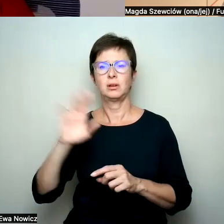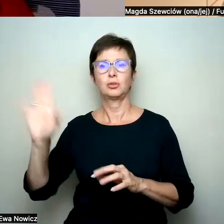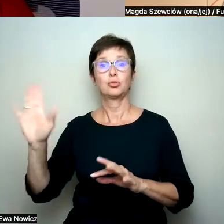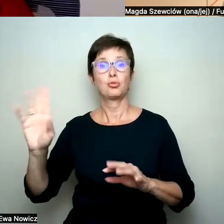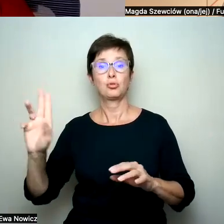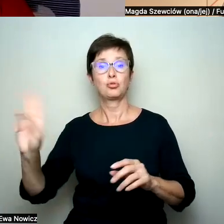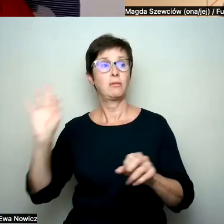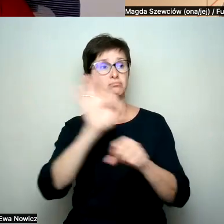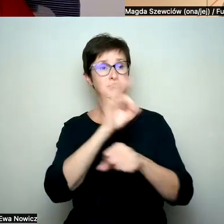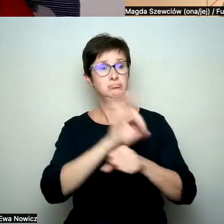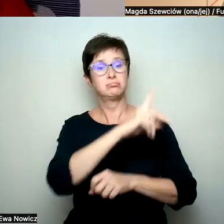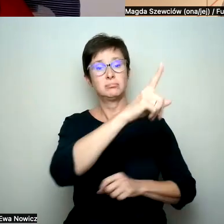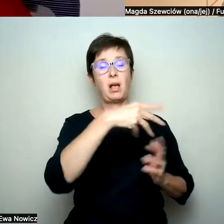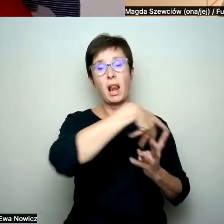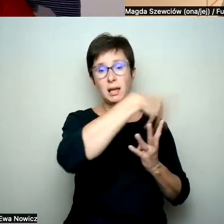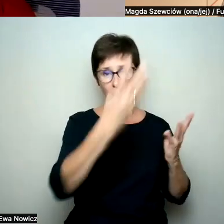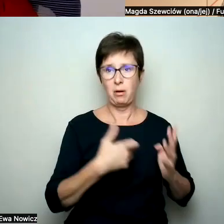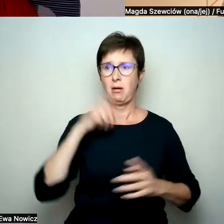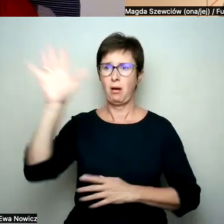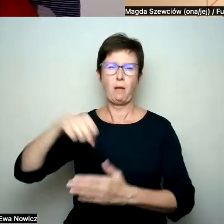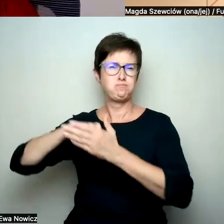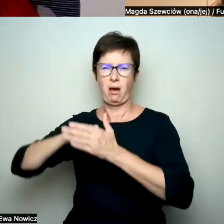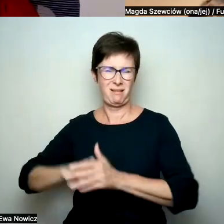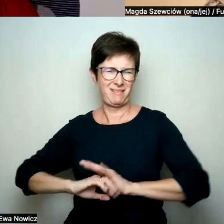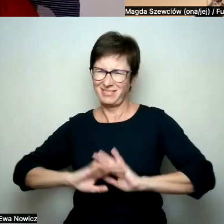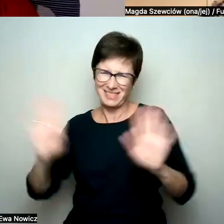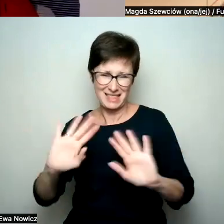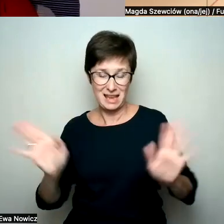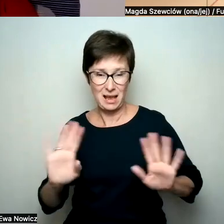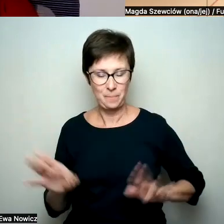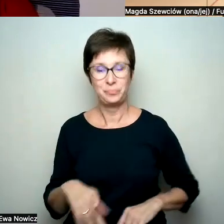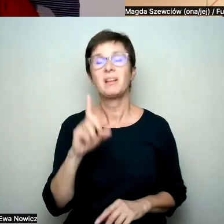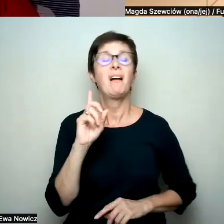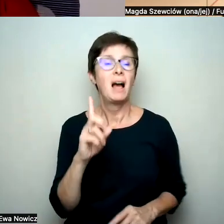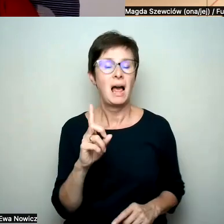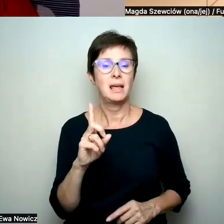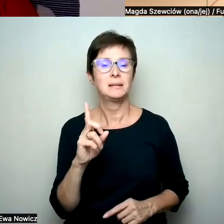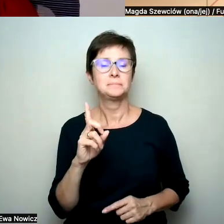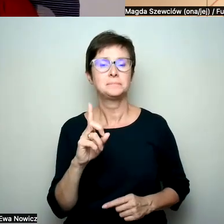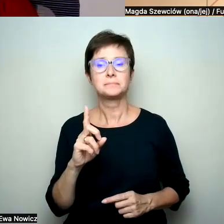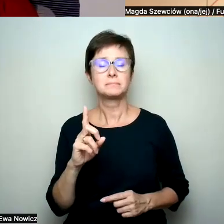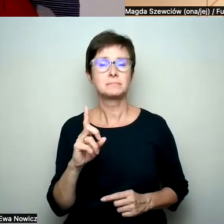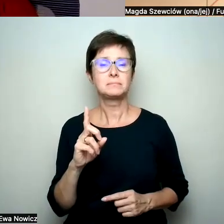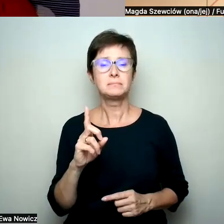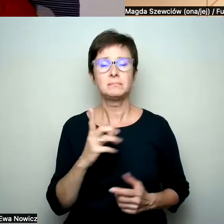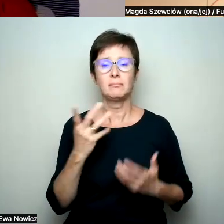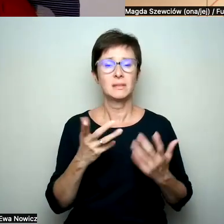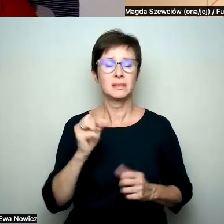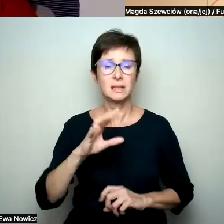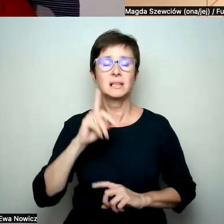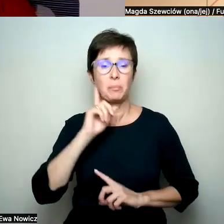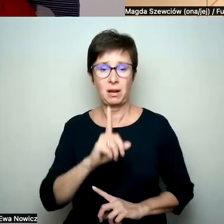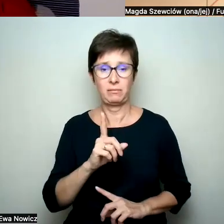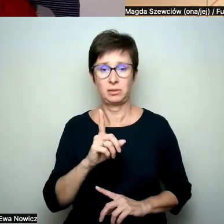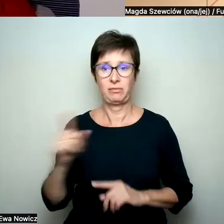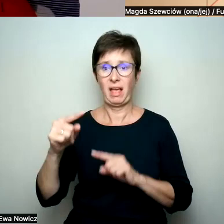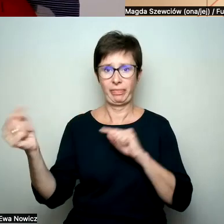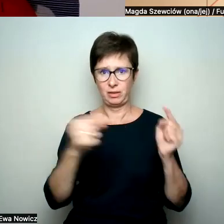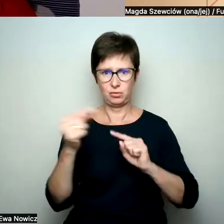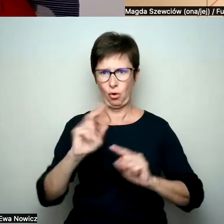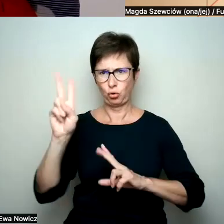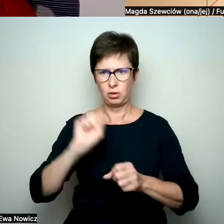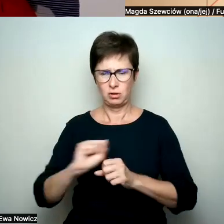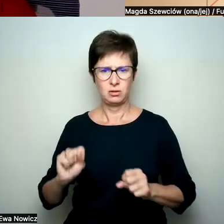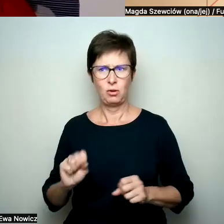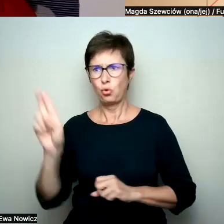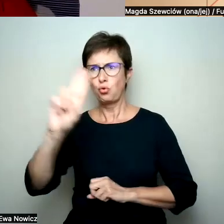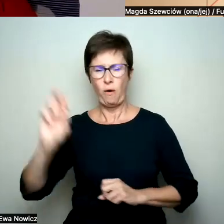to...